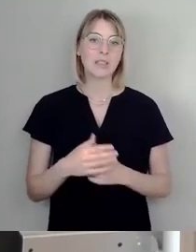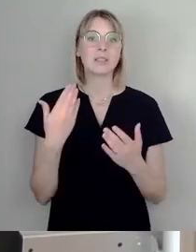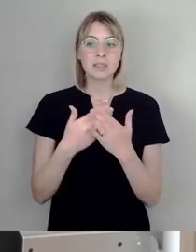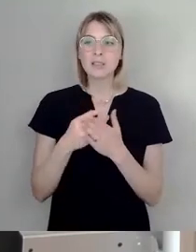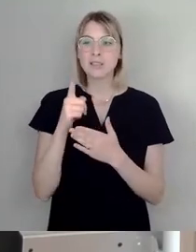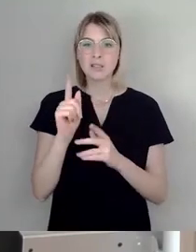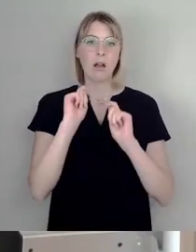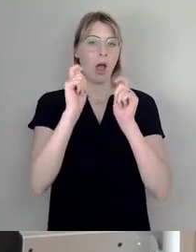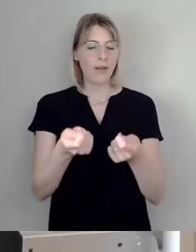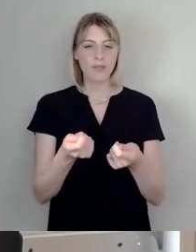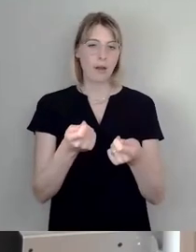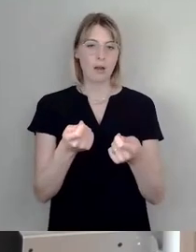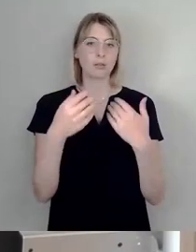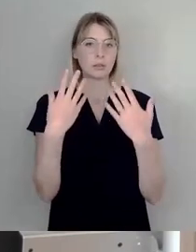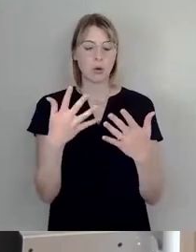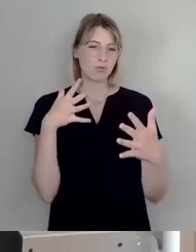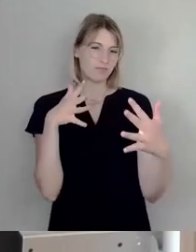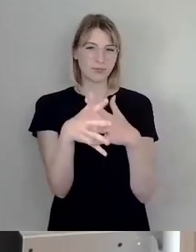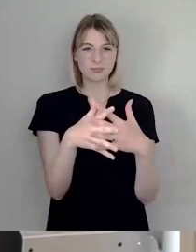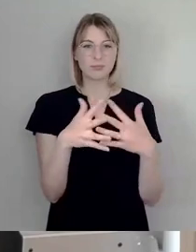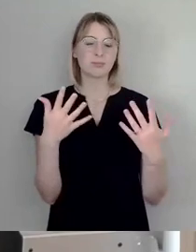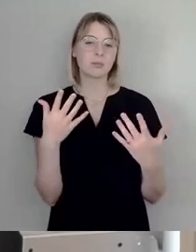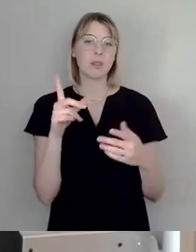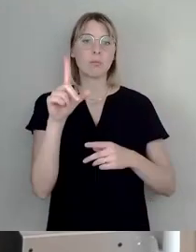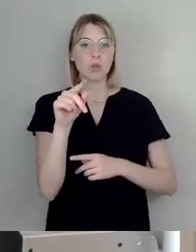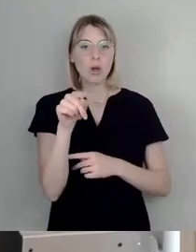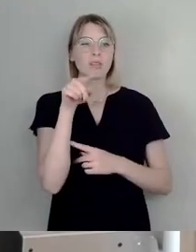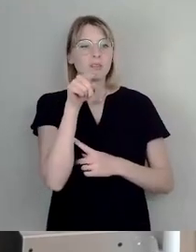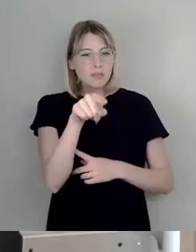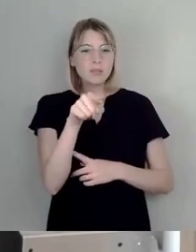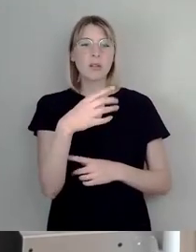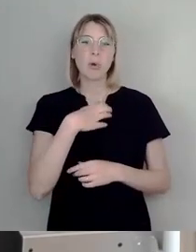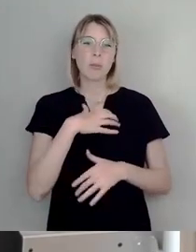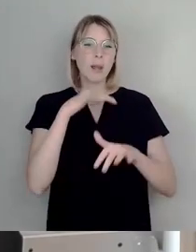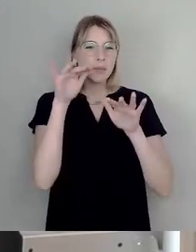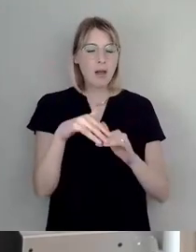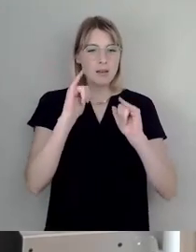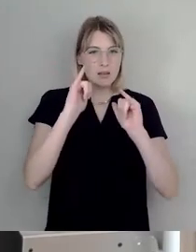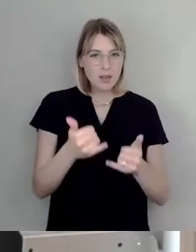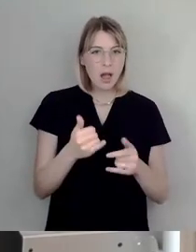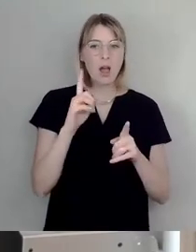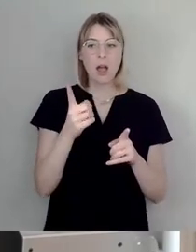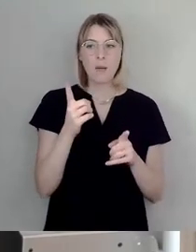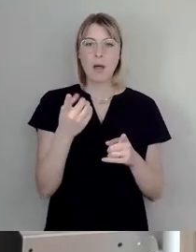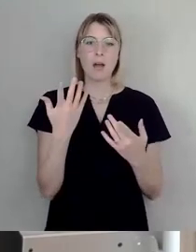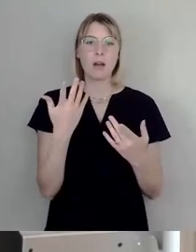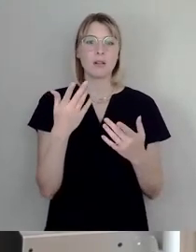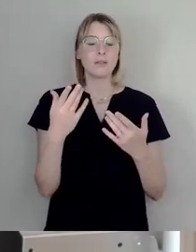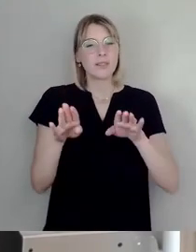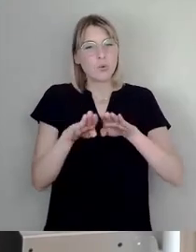Er bemüht ein Problem, er zeigt ein Problem auf, was aber auf der Grundlage